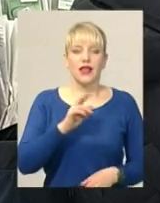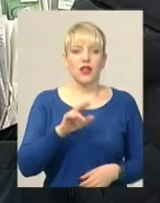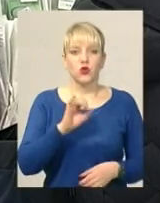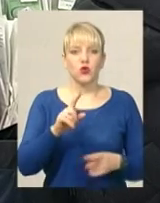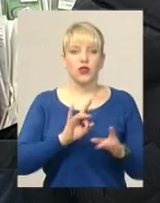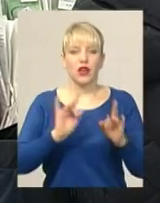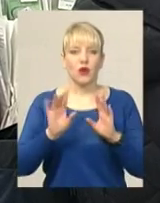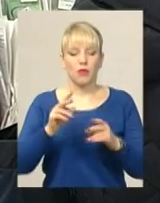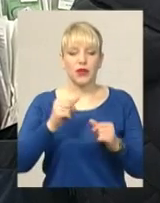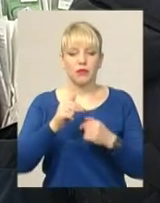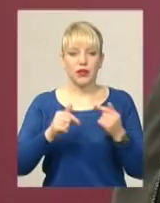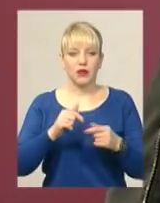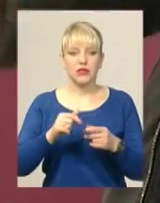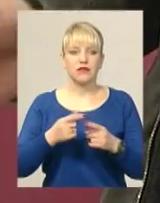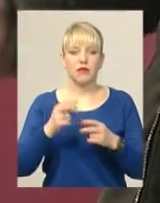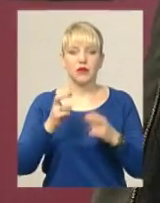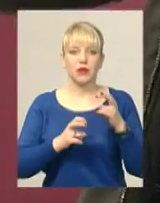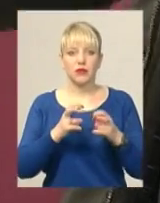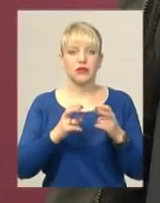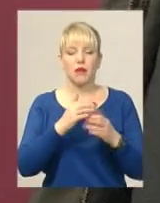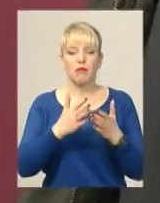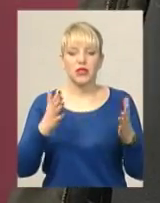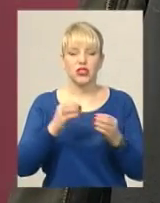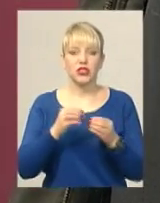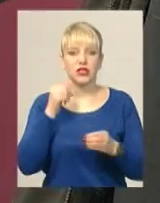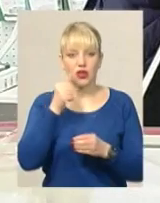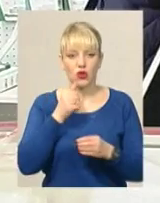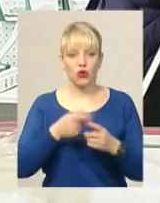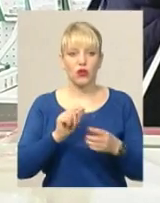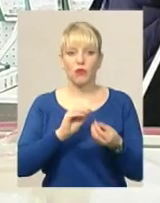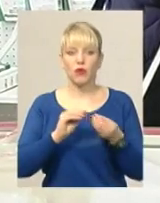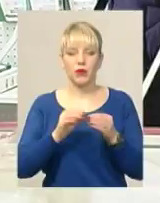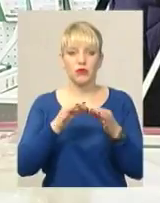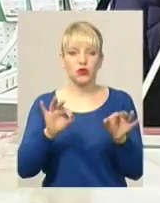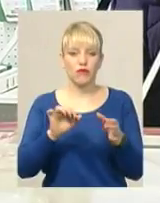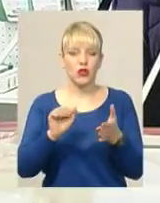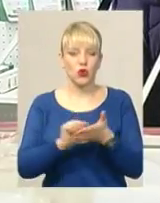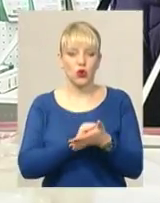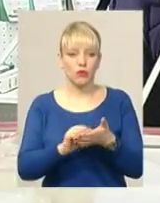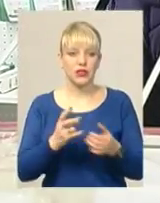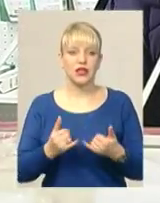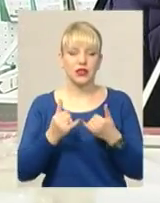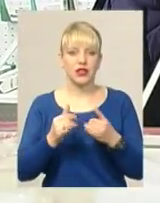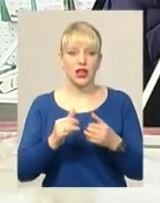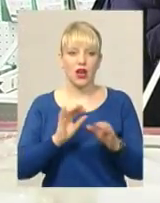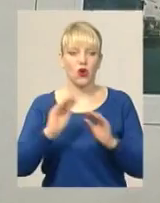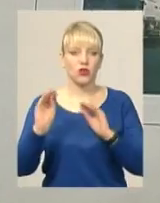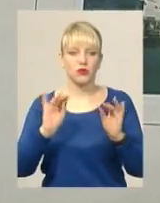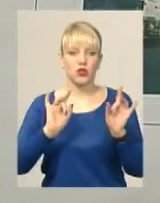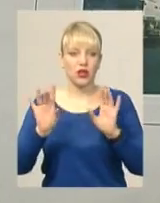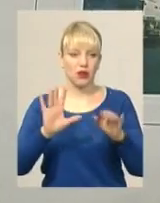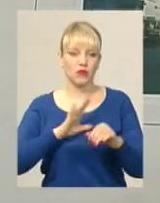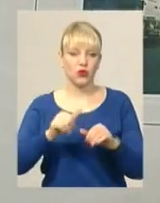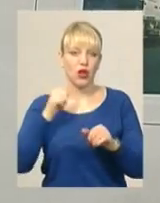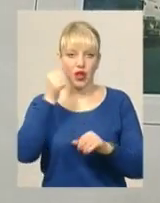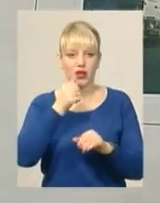рекламує продукцію підприємства більше десяти років. Каже, проблема з дозвільною документацією на розміщення рекламних носіїв почалися рік тому. Три з